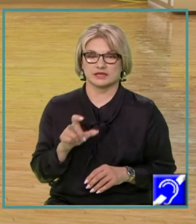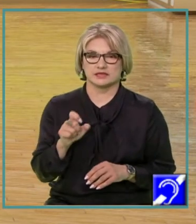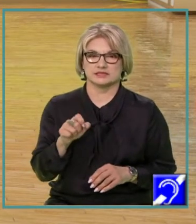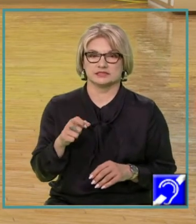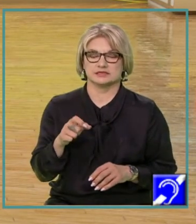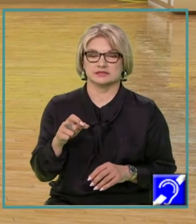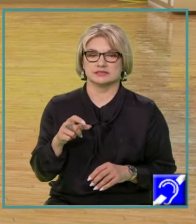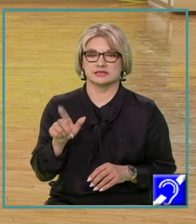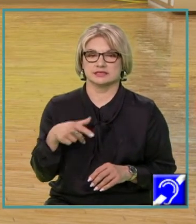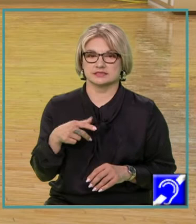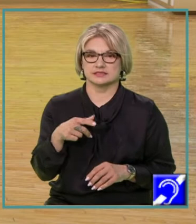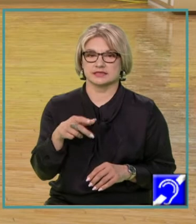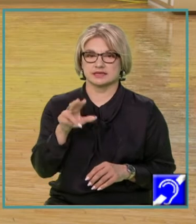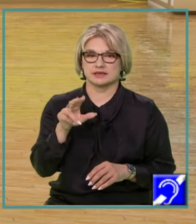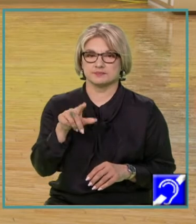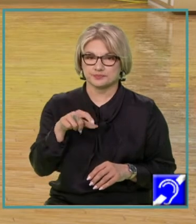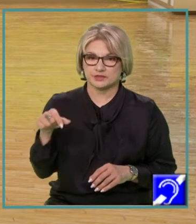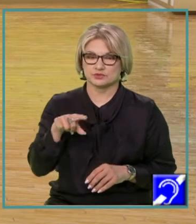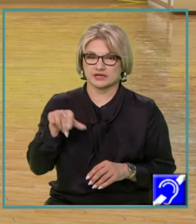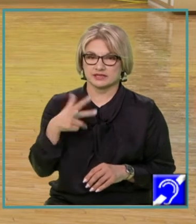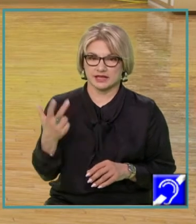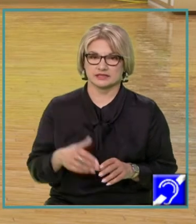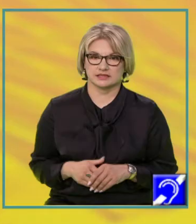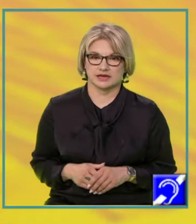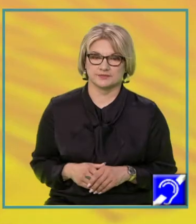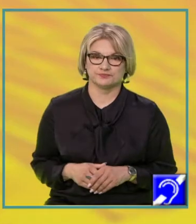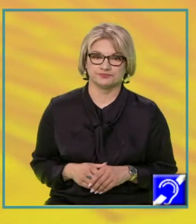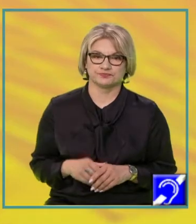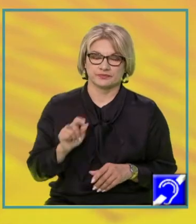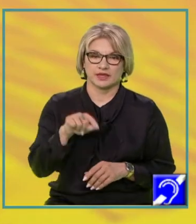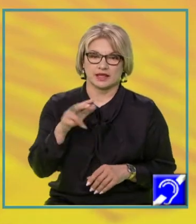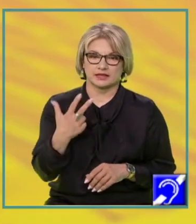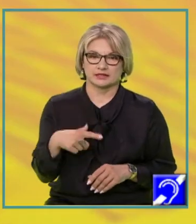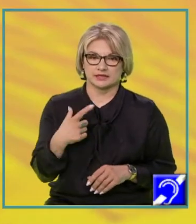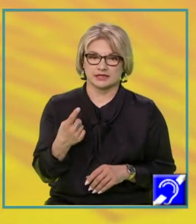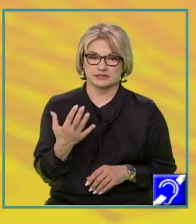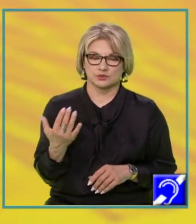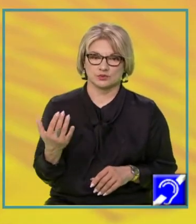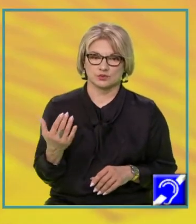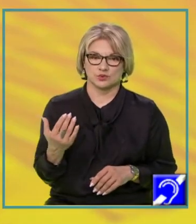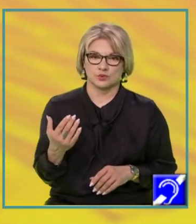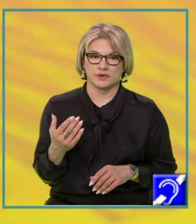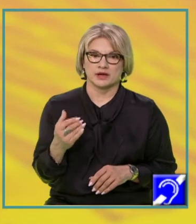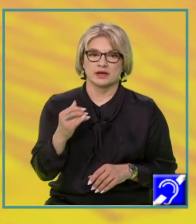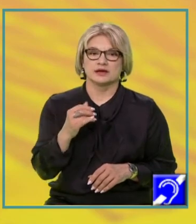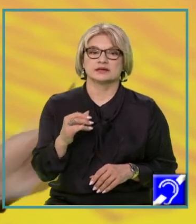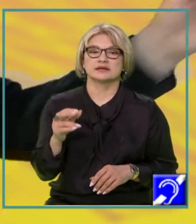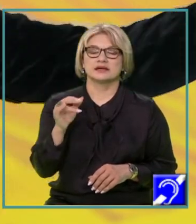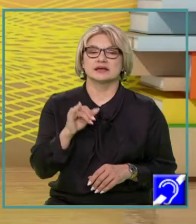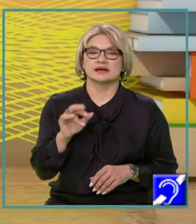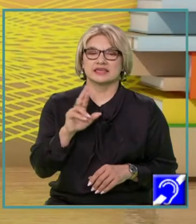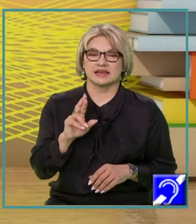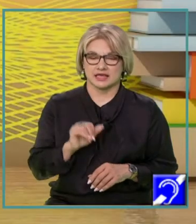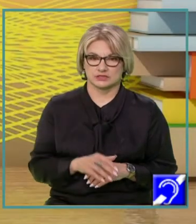3X minus radical din 3. În cazul acesta, radical din 3 este un număr irrațional, dar